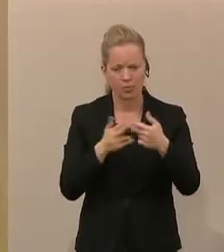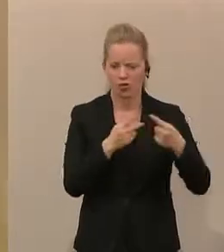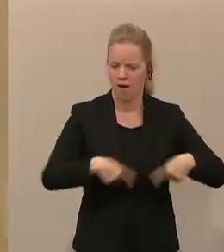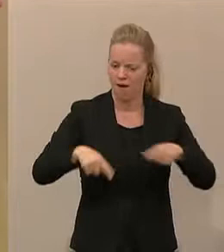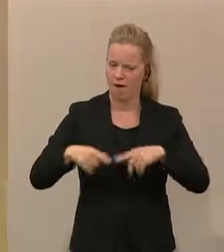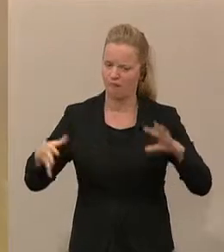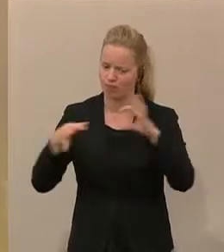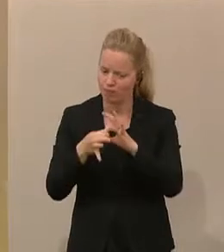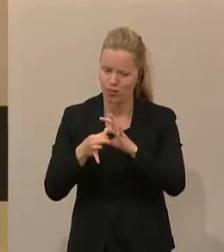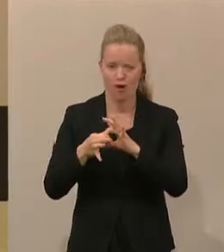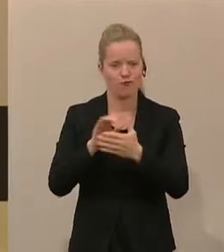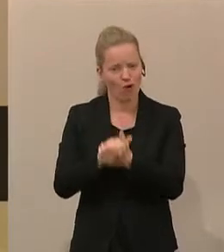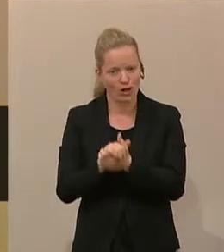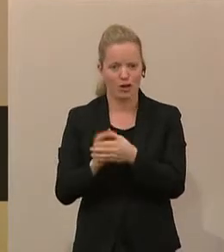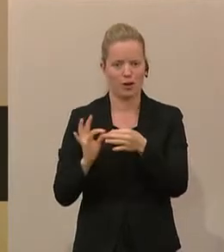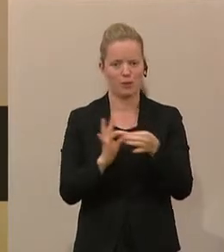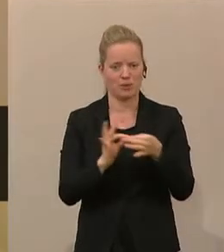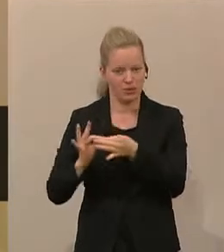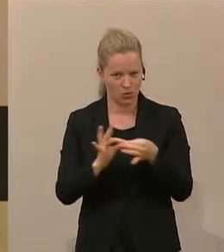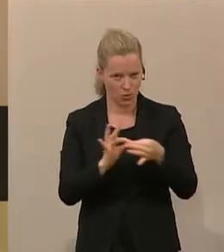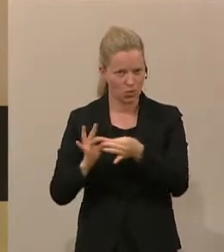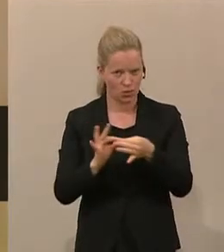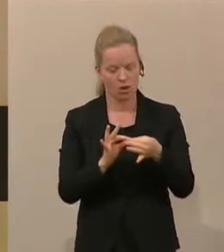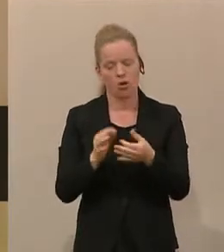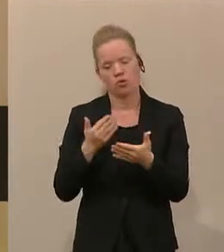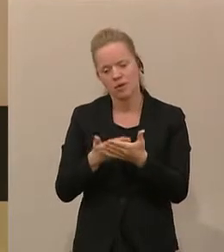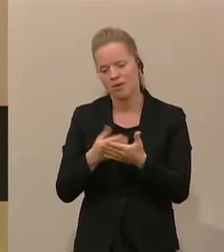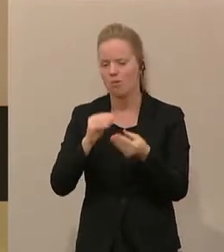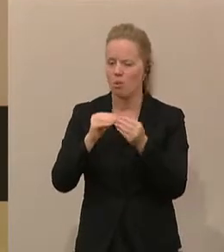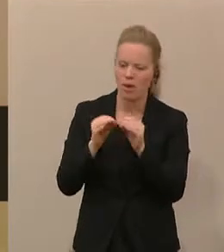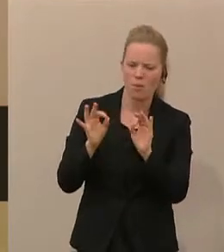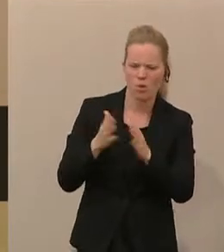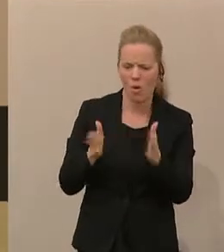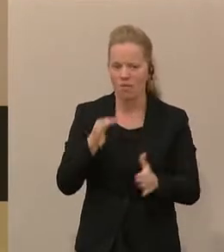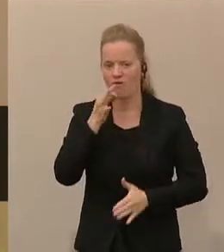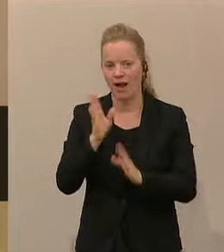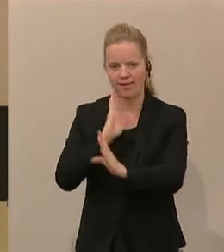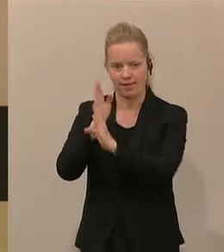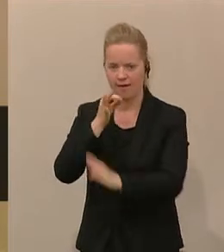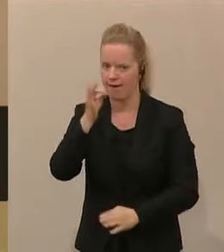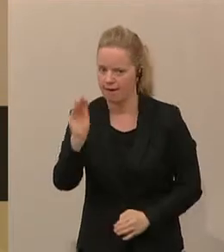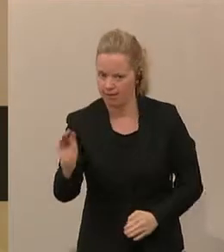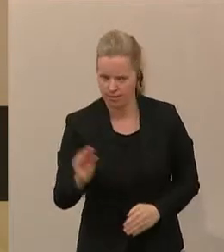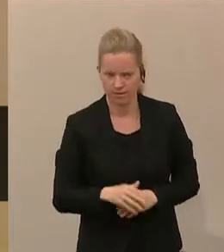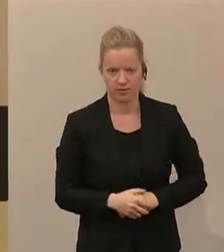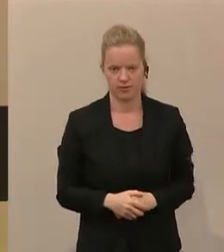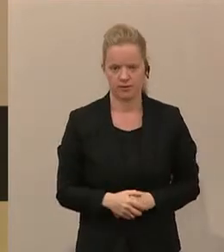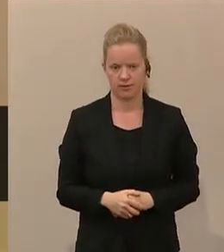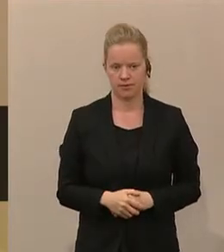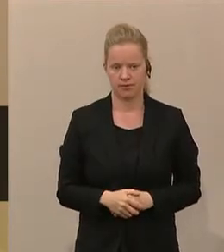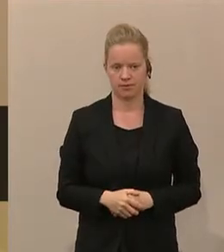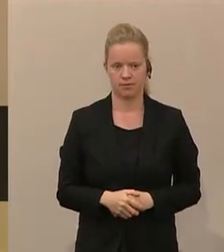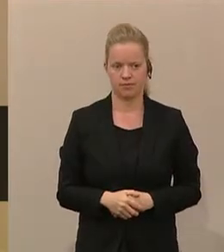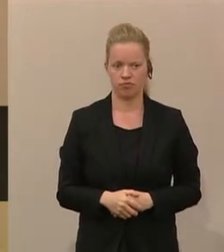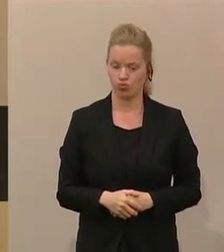Beziehungen. Und dazu gehört dann eigentlich auch, dass man Probleme oder offene Fragen direkt ansprechen kann. Und das wird hier